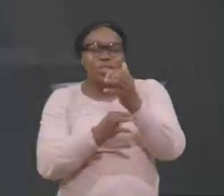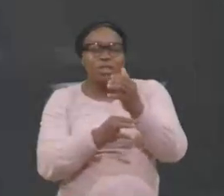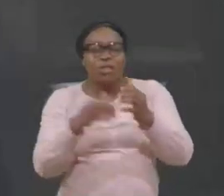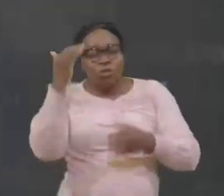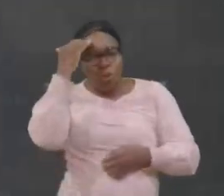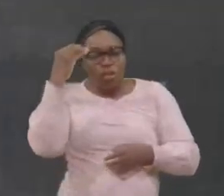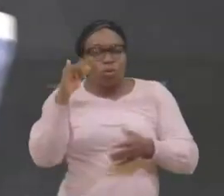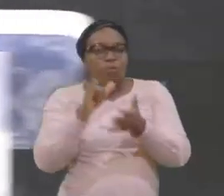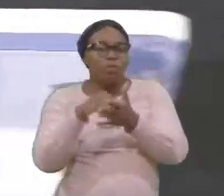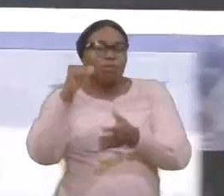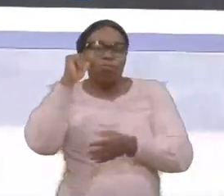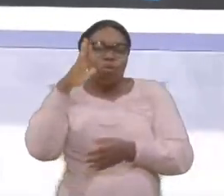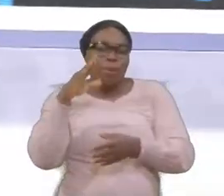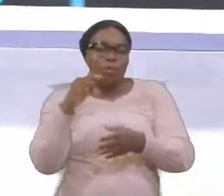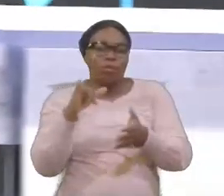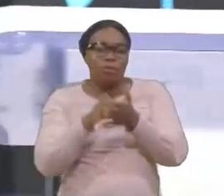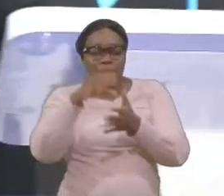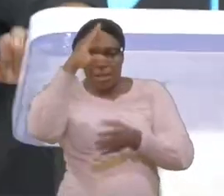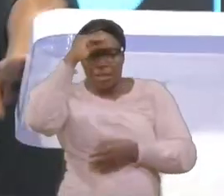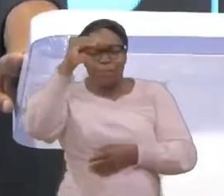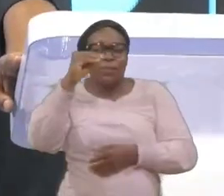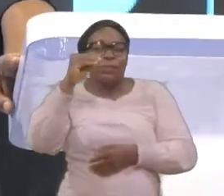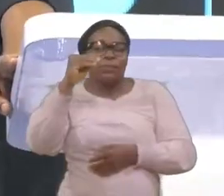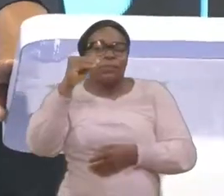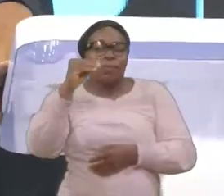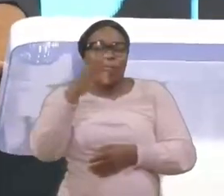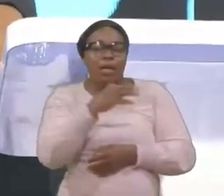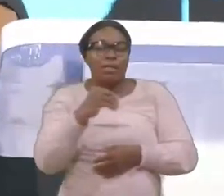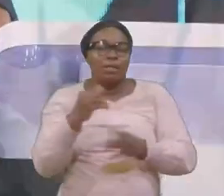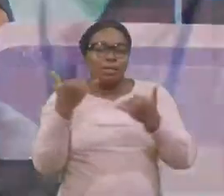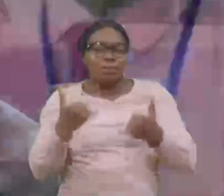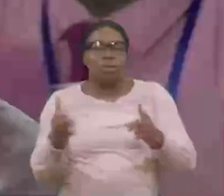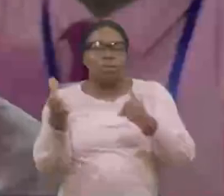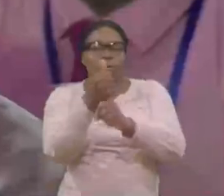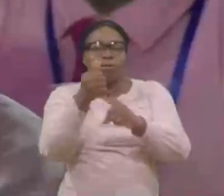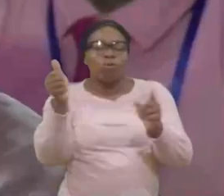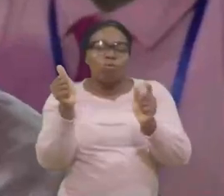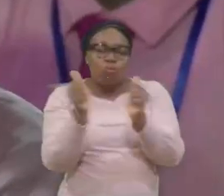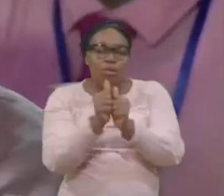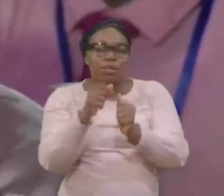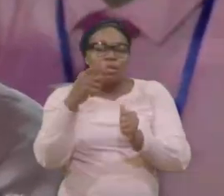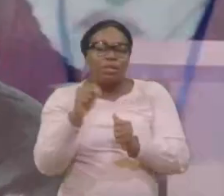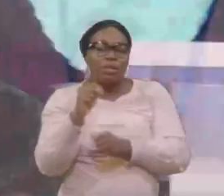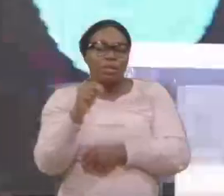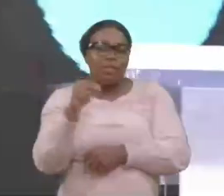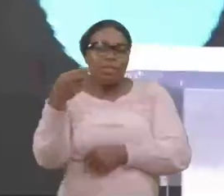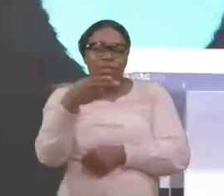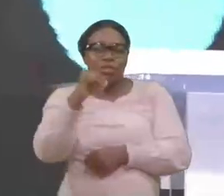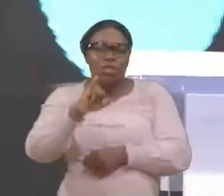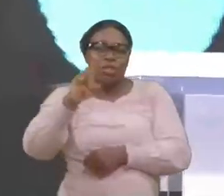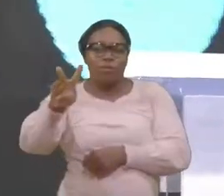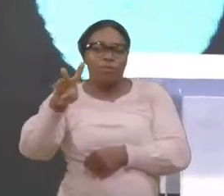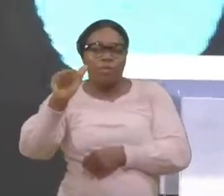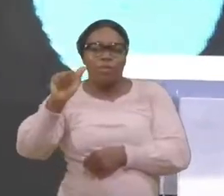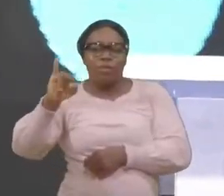personne de telle et finalement ils attrapent ces maladies vénériennes d'autres attrapent le vi sida